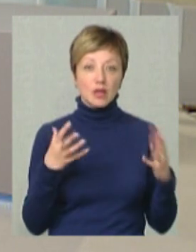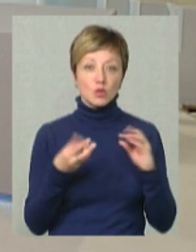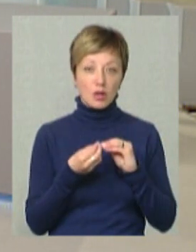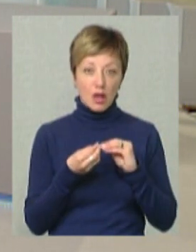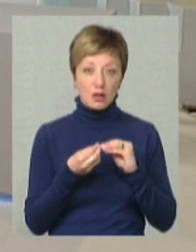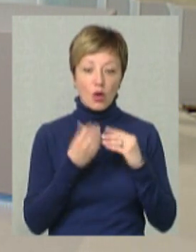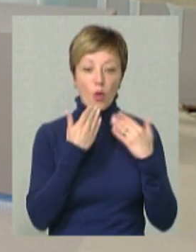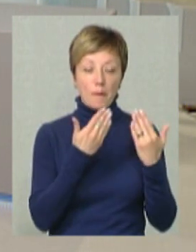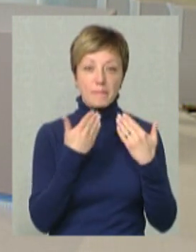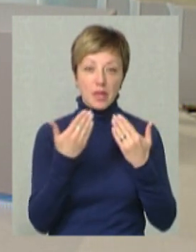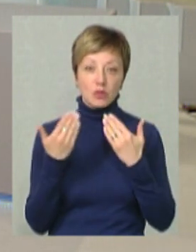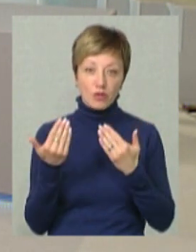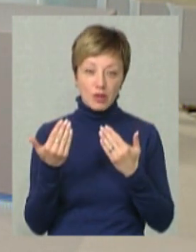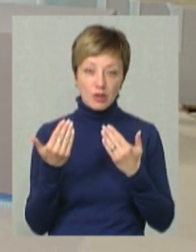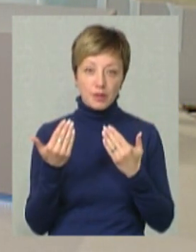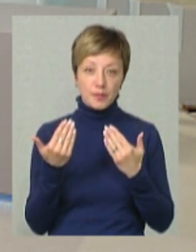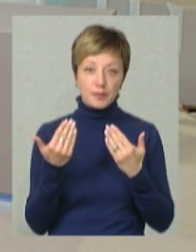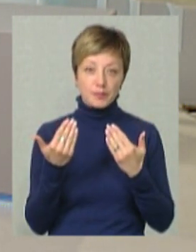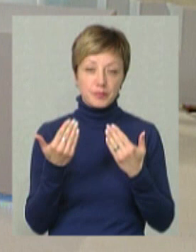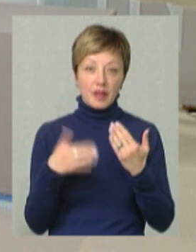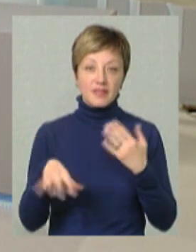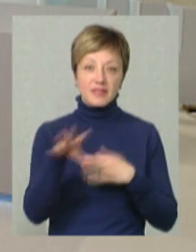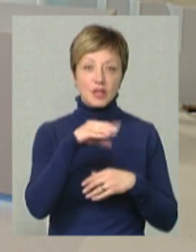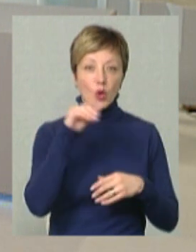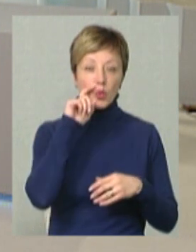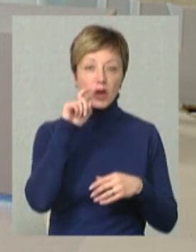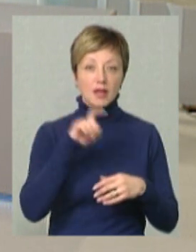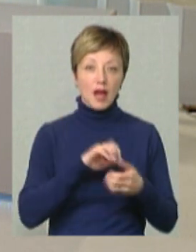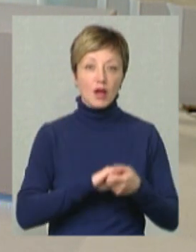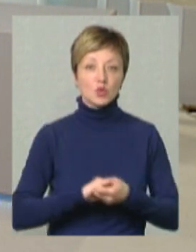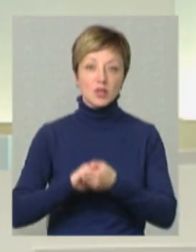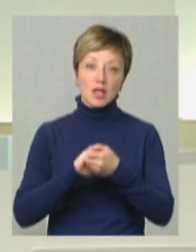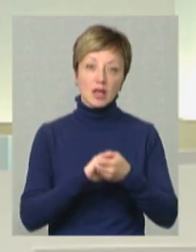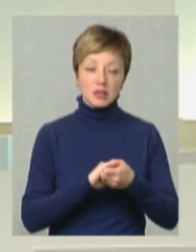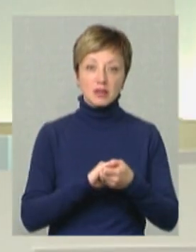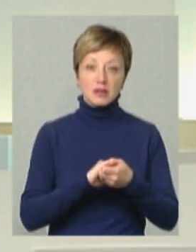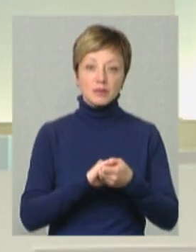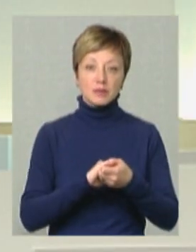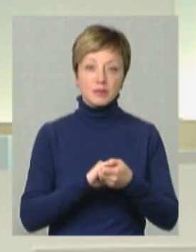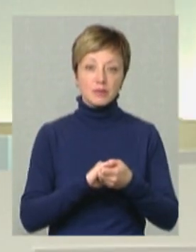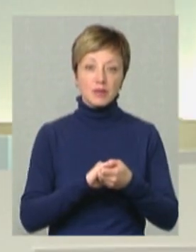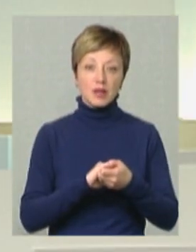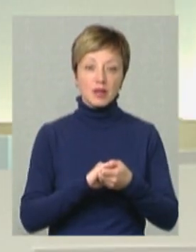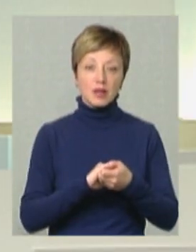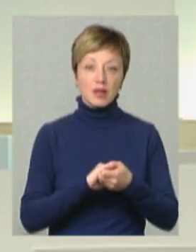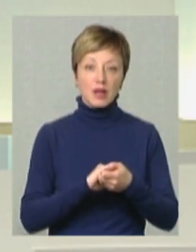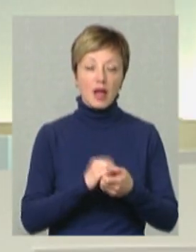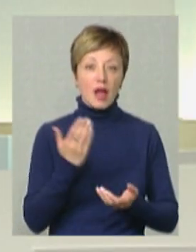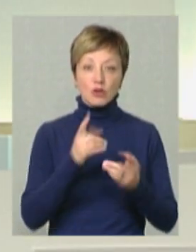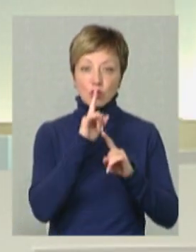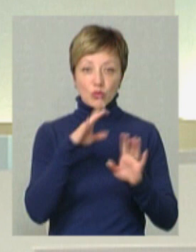опитування Всеукраїнської Асоціації, що планується, якщо не буде